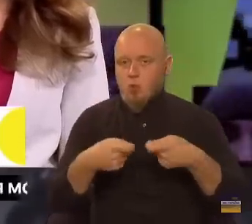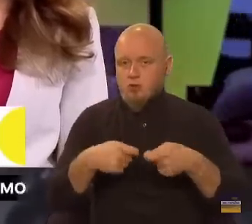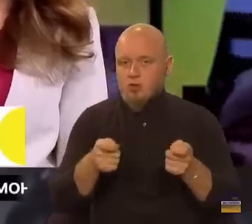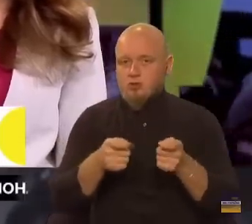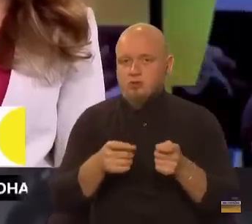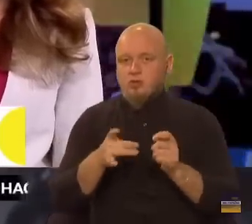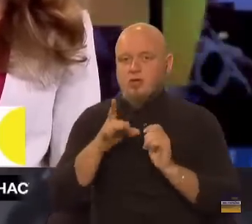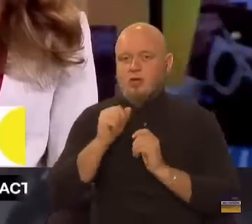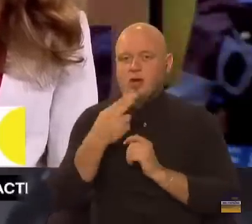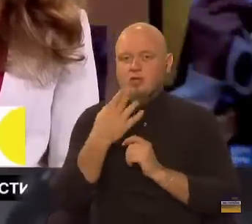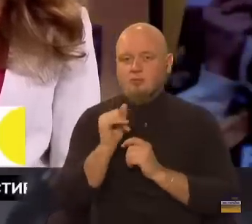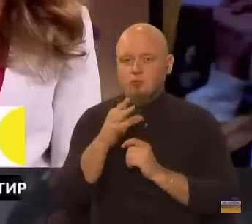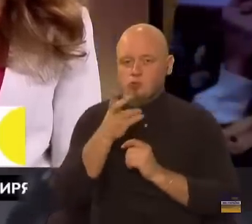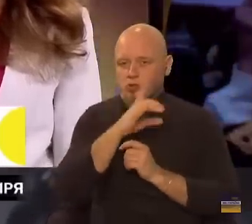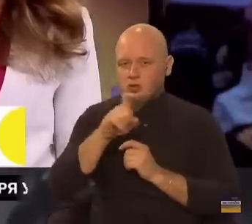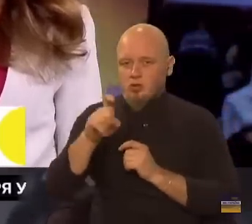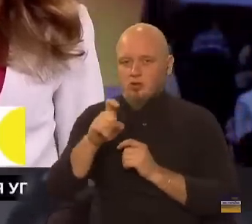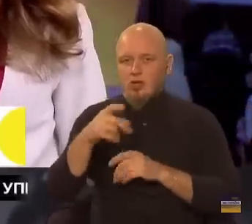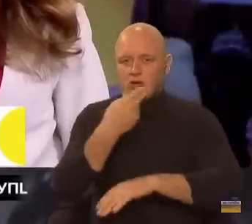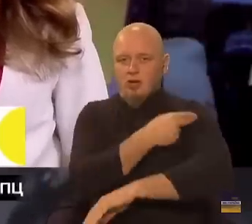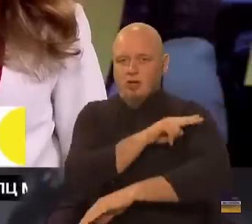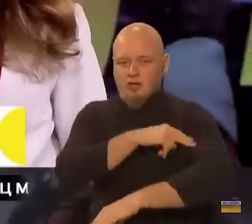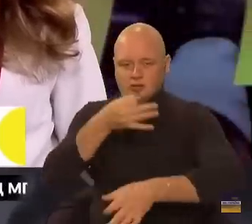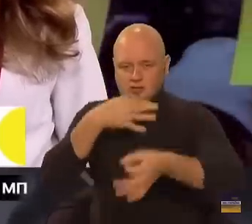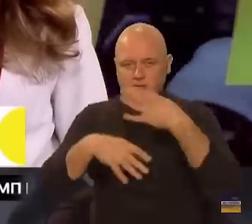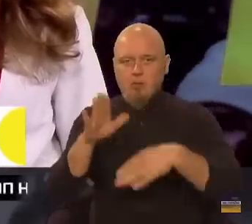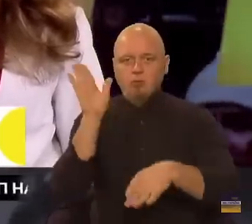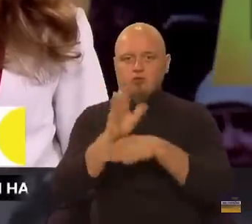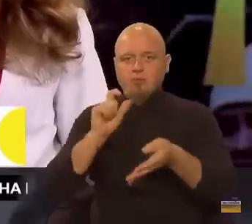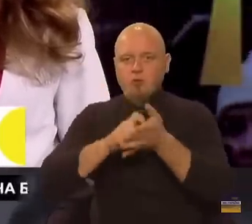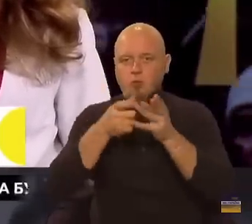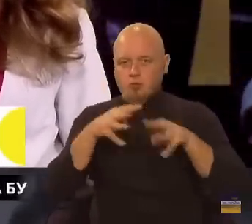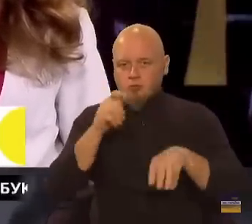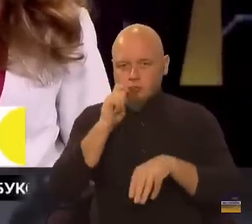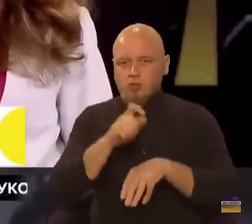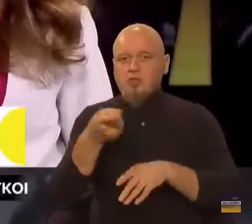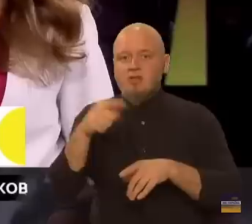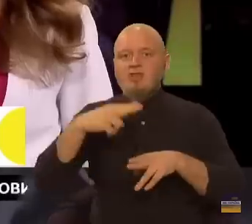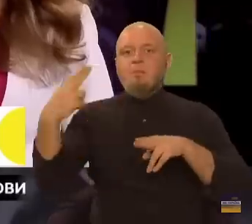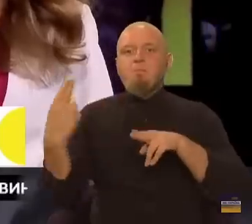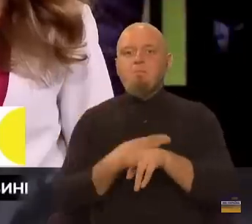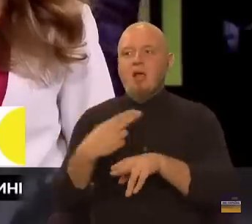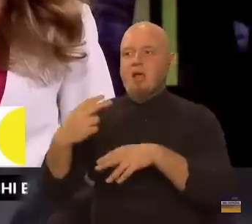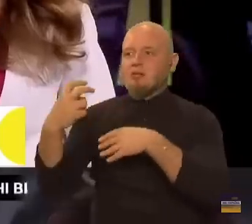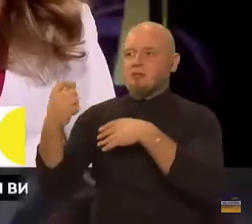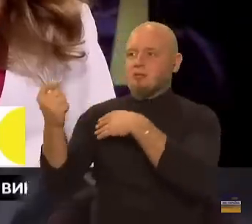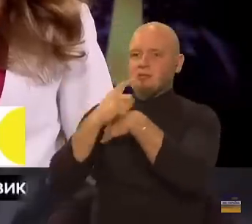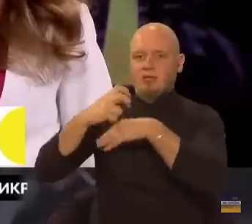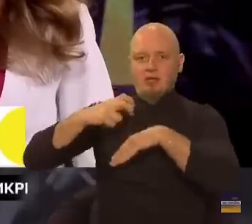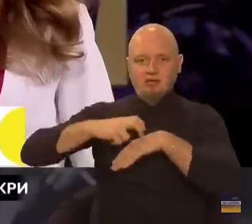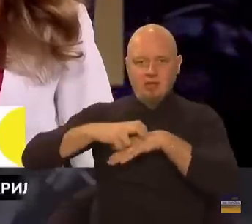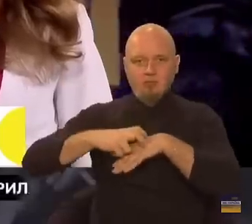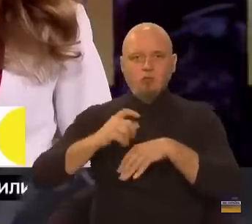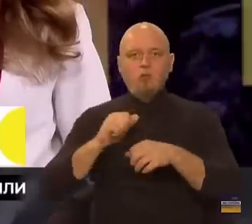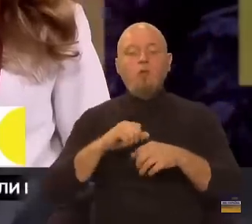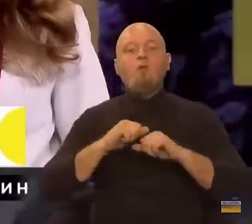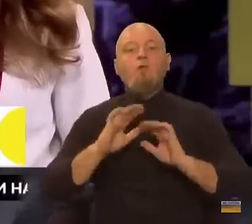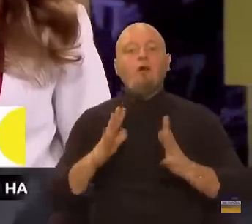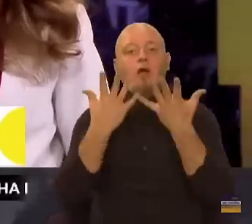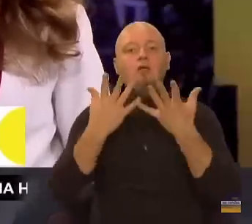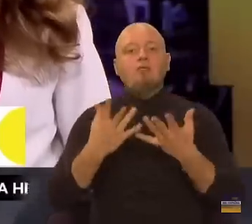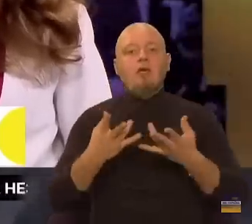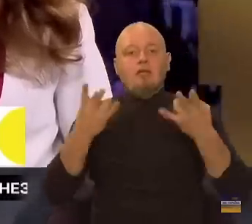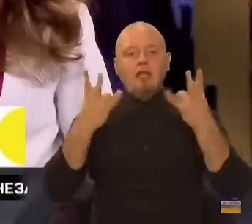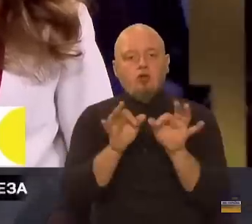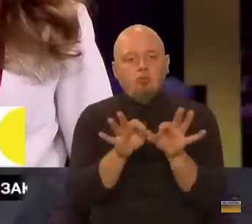рецептурних лікарських засобів постанови Кабінету міністрів України, навіть без рецепту, в разі належного обґрунтування чому.